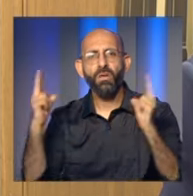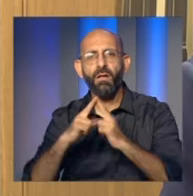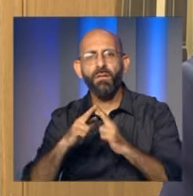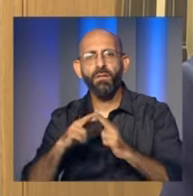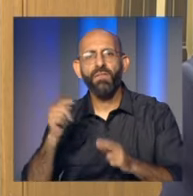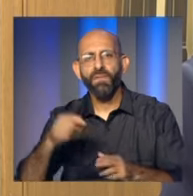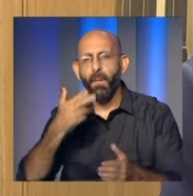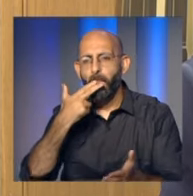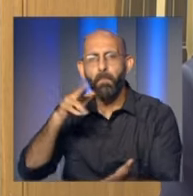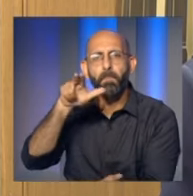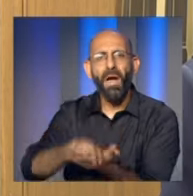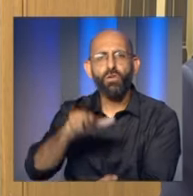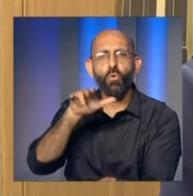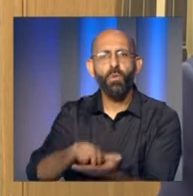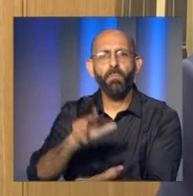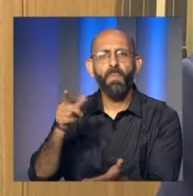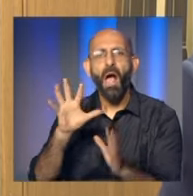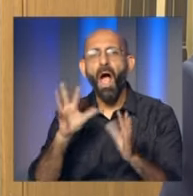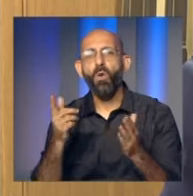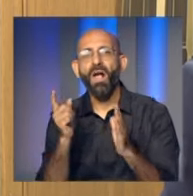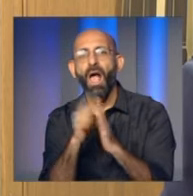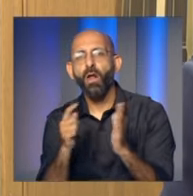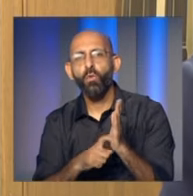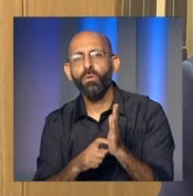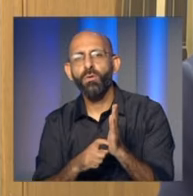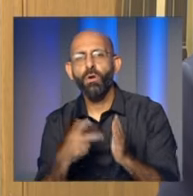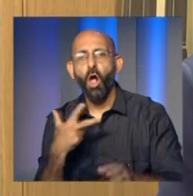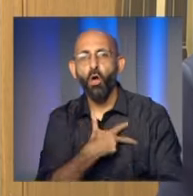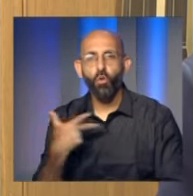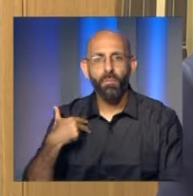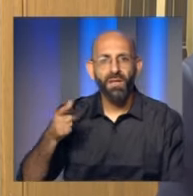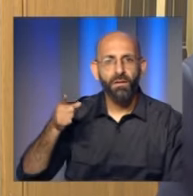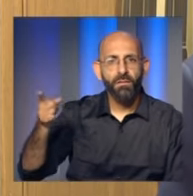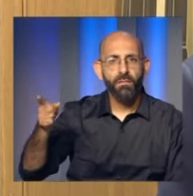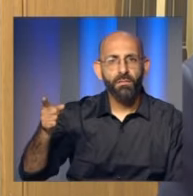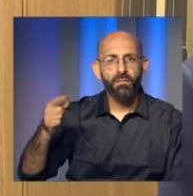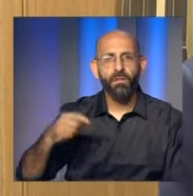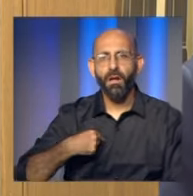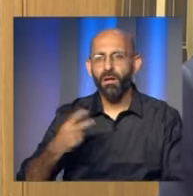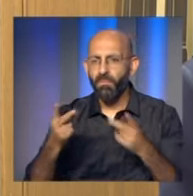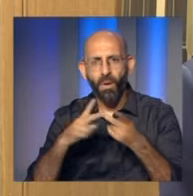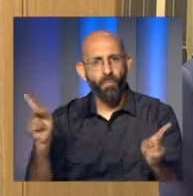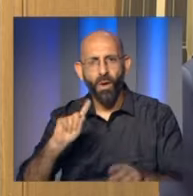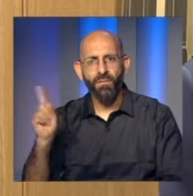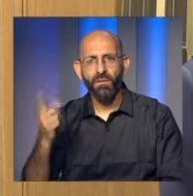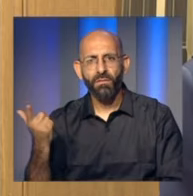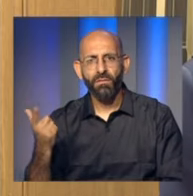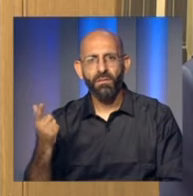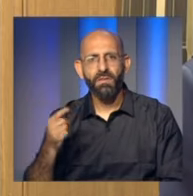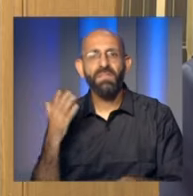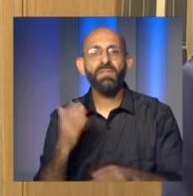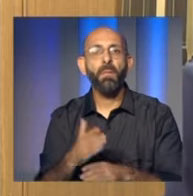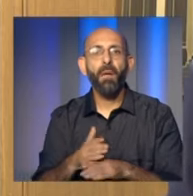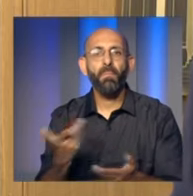إعادة تقييم استثنائية للمخزون نحن كان عنا اعتراض واضح باللجنة أنه أي مرسوم أو